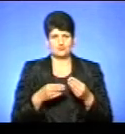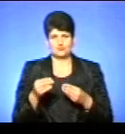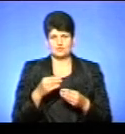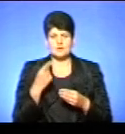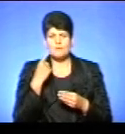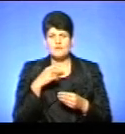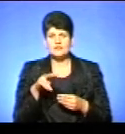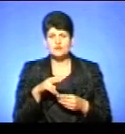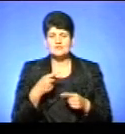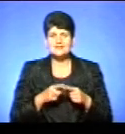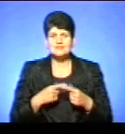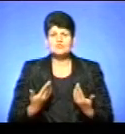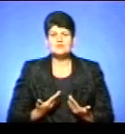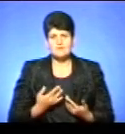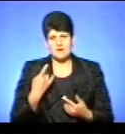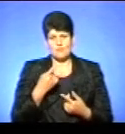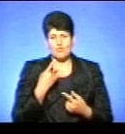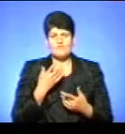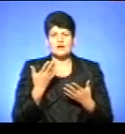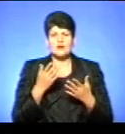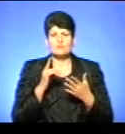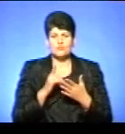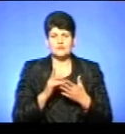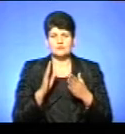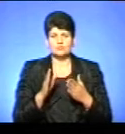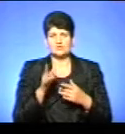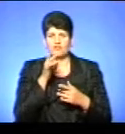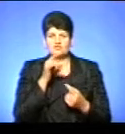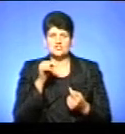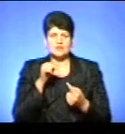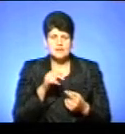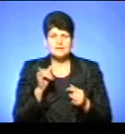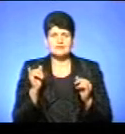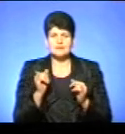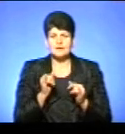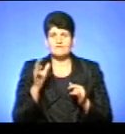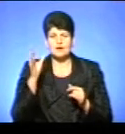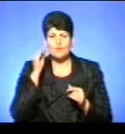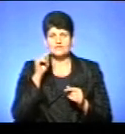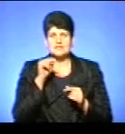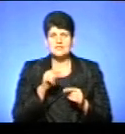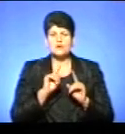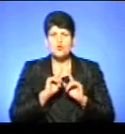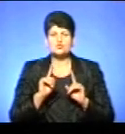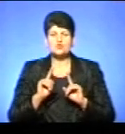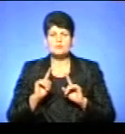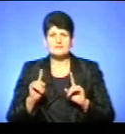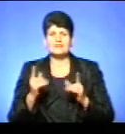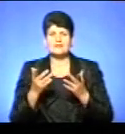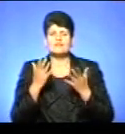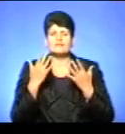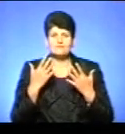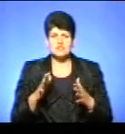літературна – це жива мова, яка має реагувати на потреби часу, але враховуючи при тому ті особливості, які вона вже